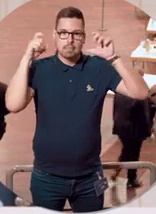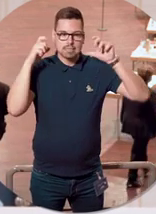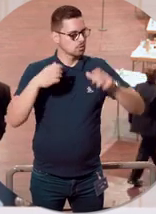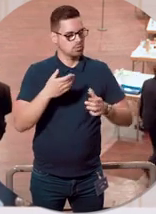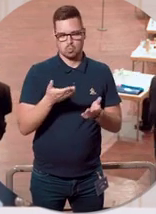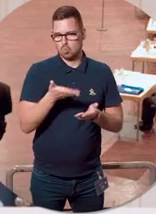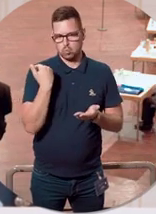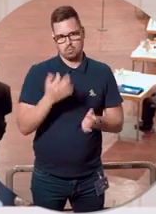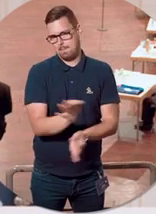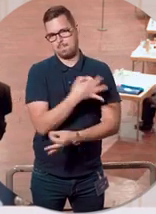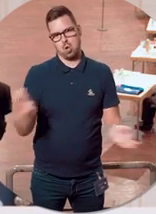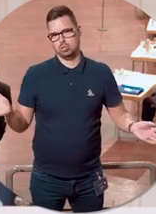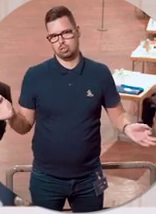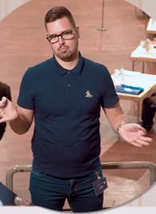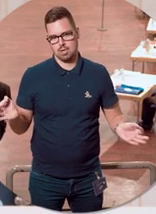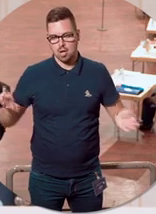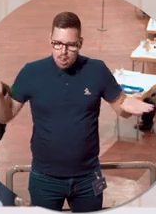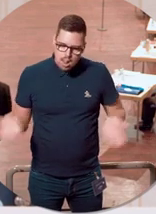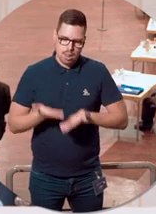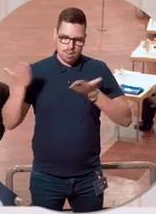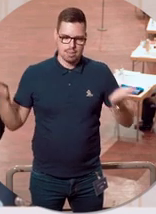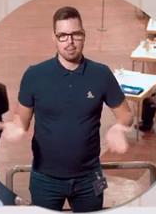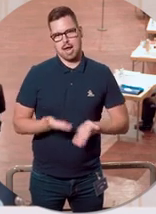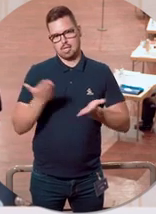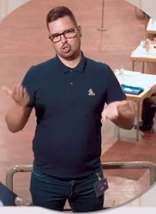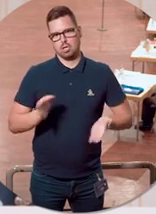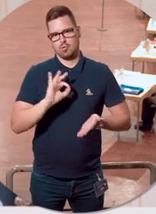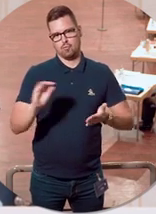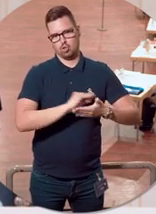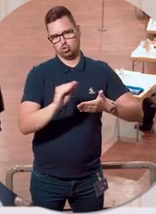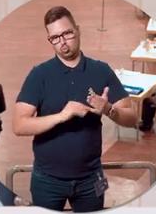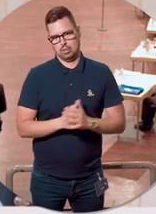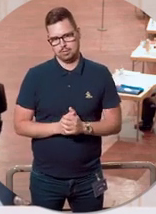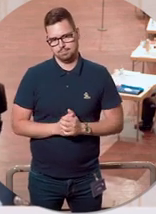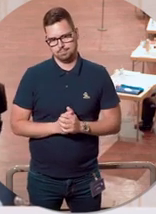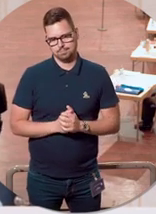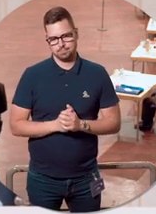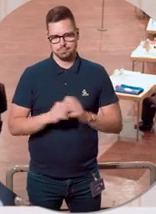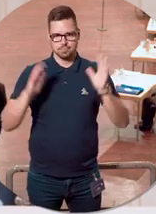können. Ich glaube, das ist eine ganz erhebliche Erleichterung für den Schulbetrieb und deswegen eine gute und richtige Entscheidung.